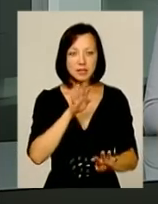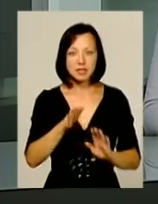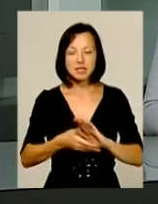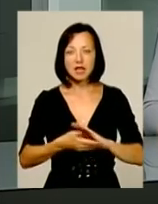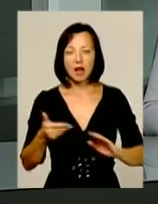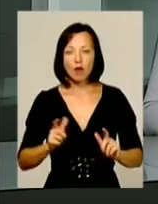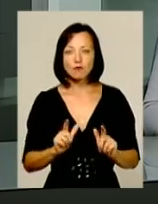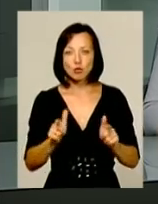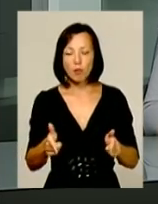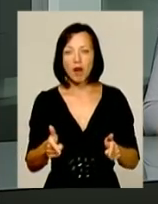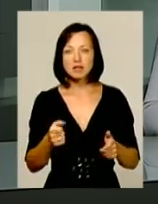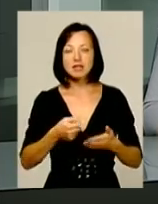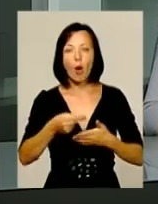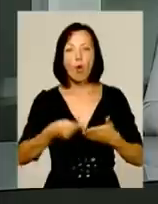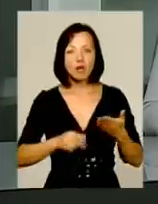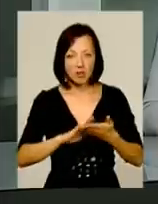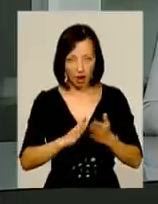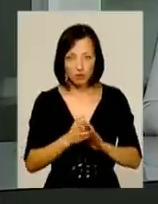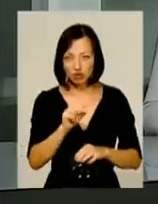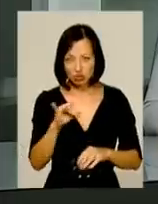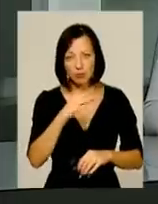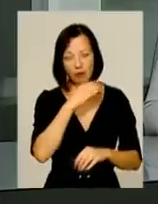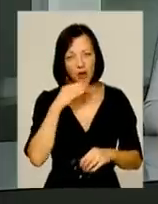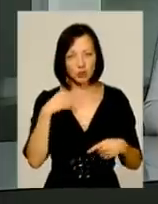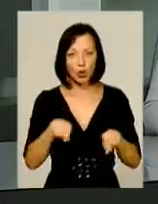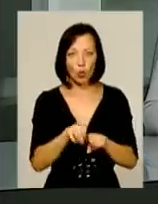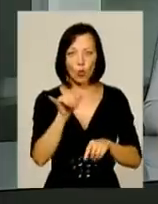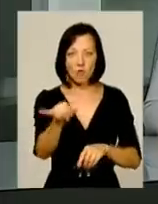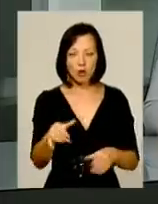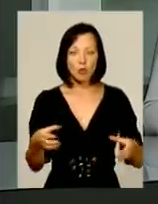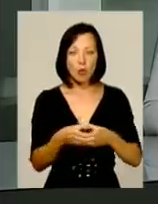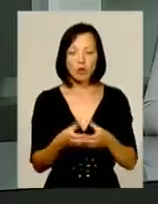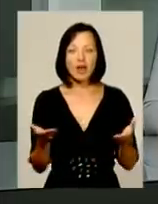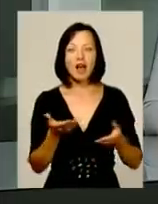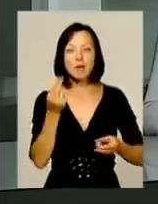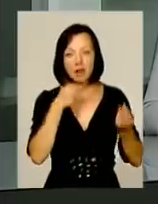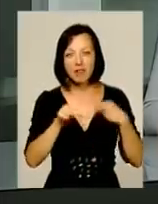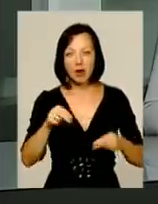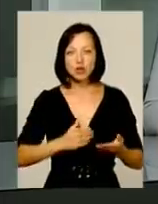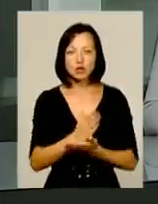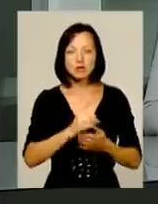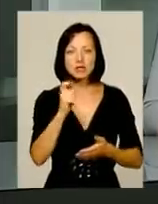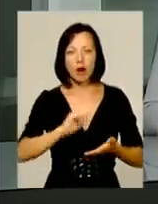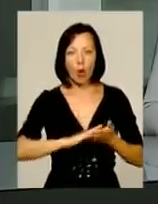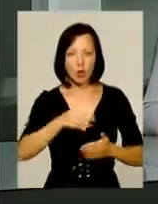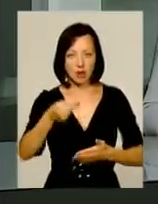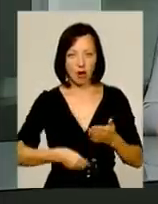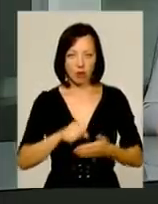закликають вступати до війська за контрактом. Чи багато таких військових у вашому полку і які переваги служби за контрактом?